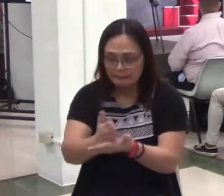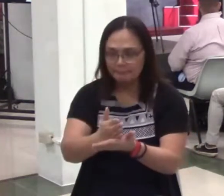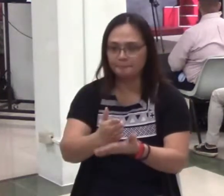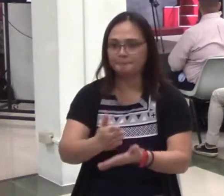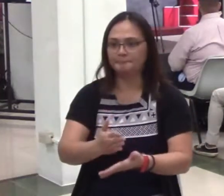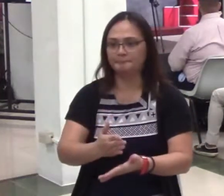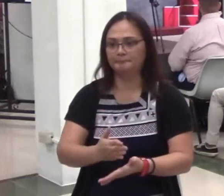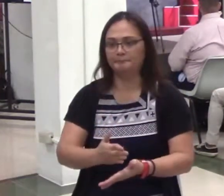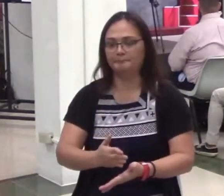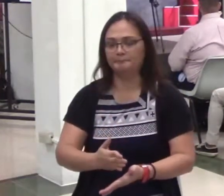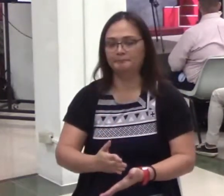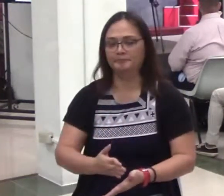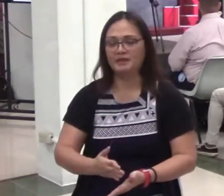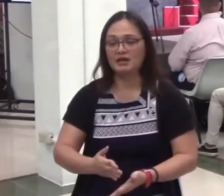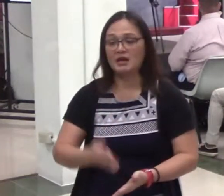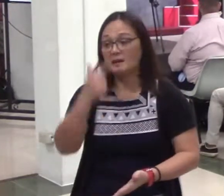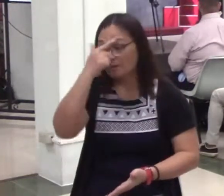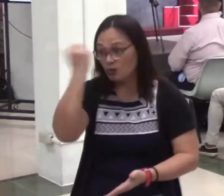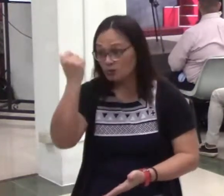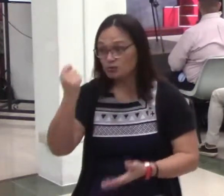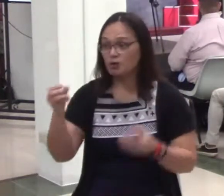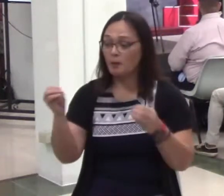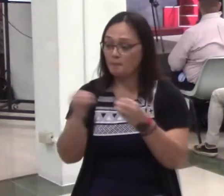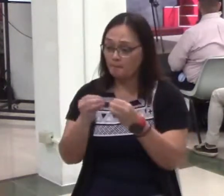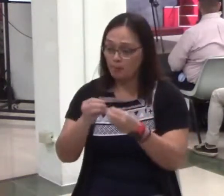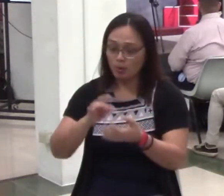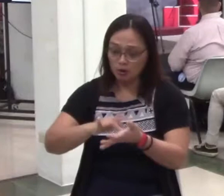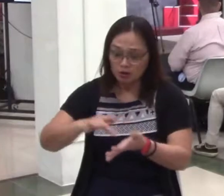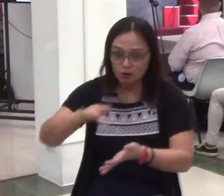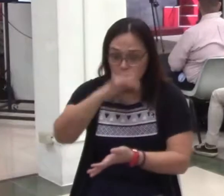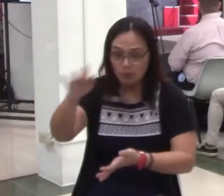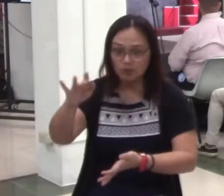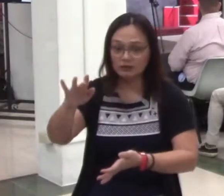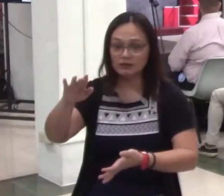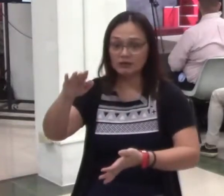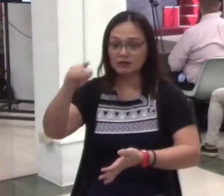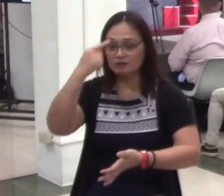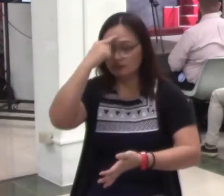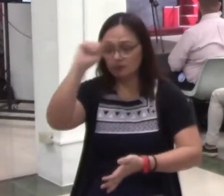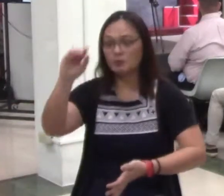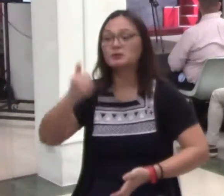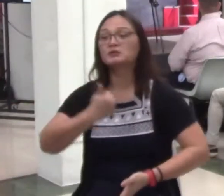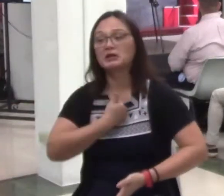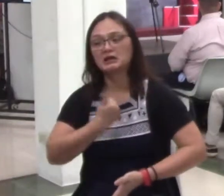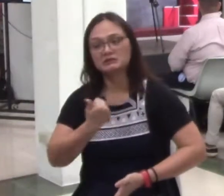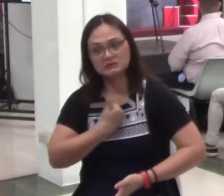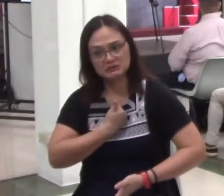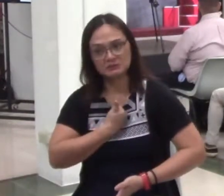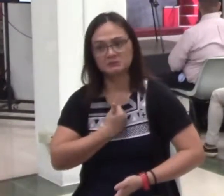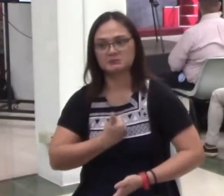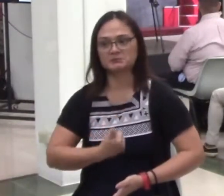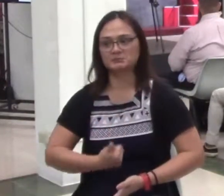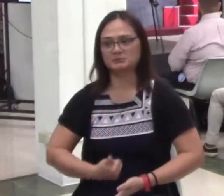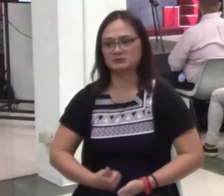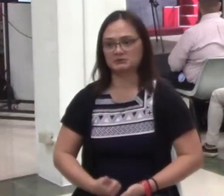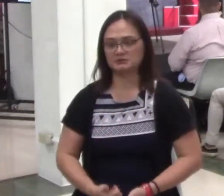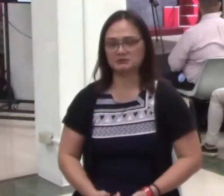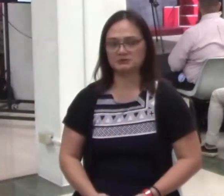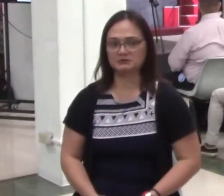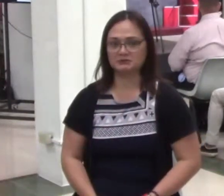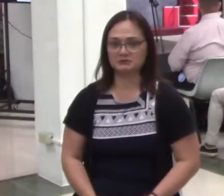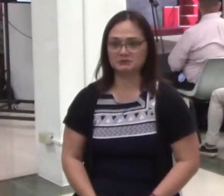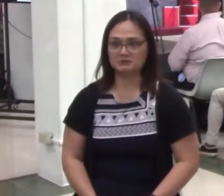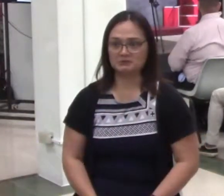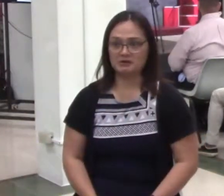Kaya marami po ang nagbibigay ikanang luwalhati sa Panginoon sangayon sa kanilang sariling